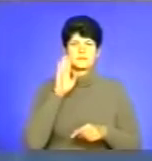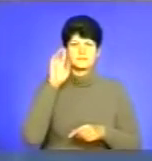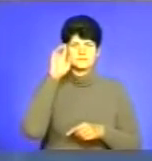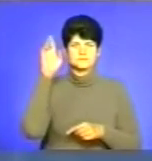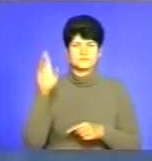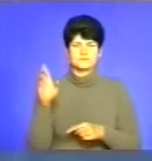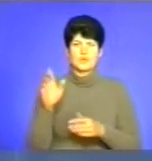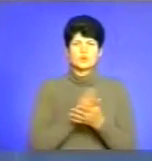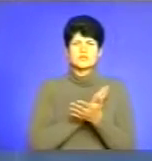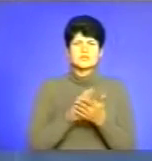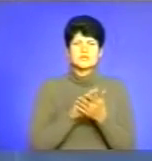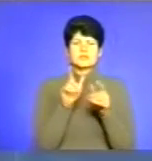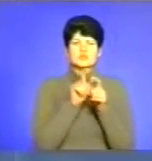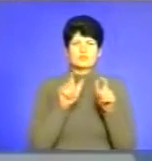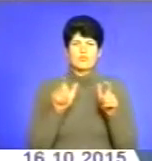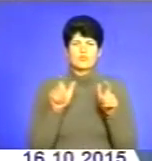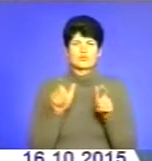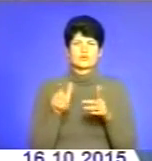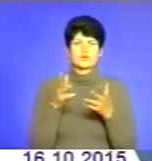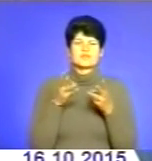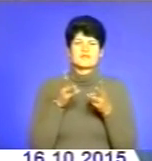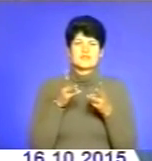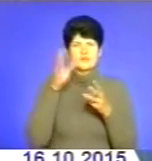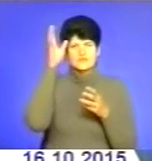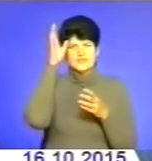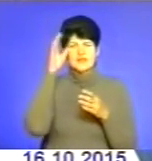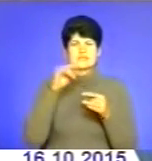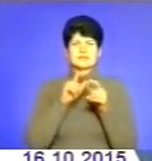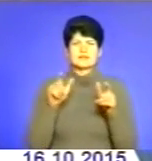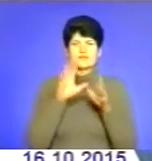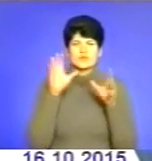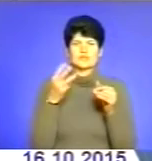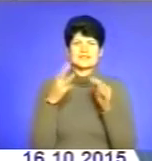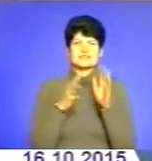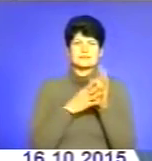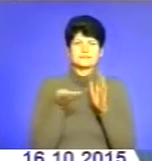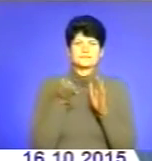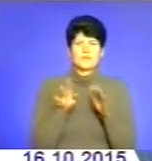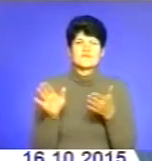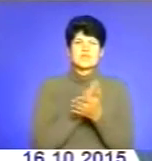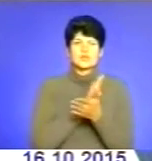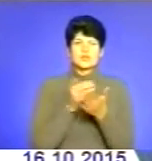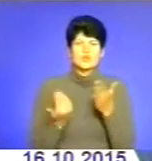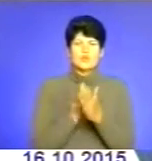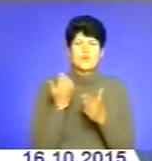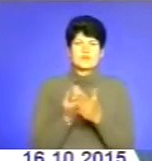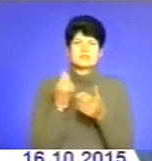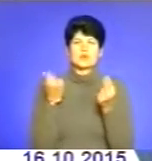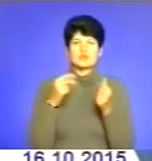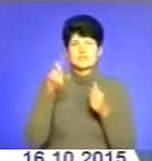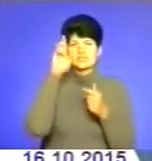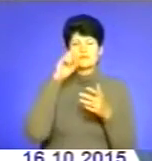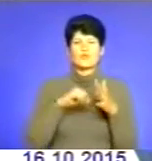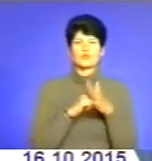Очисні споруди, котельні, осітянські та медичні заклади. Всього 39 об'єктів в області, які цього року відновлять за кошти Державного фонду регіонального розвитку.